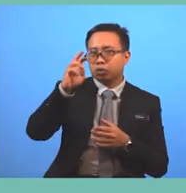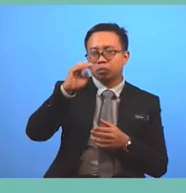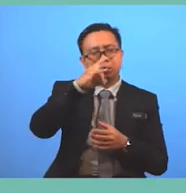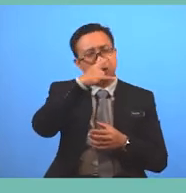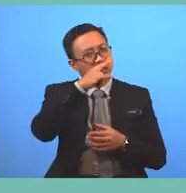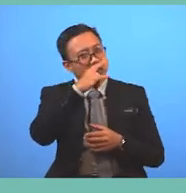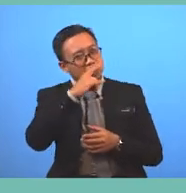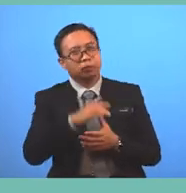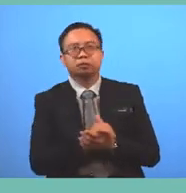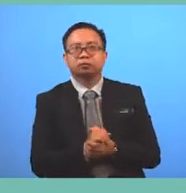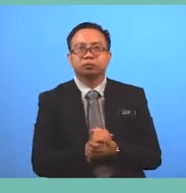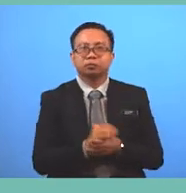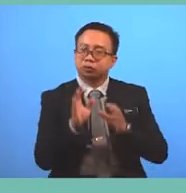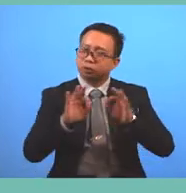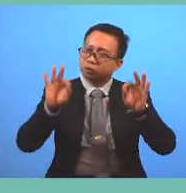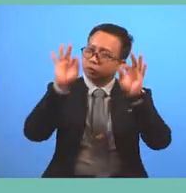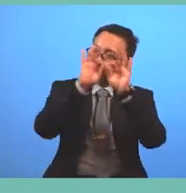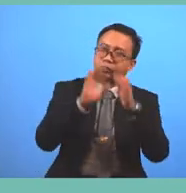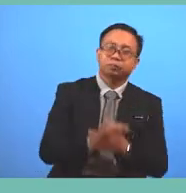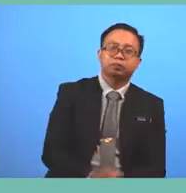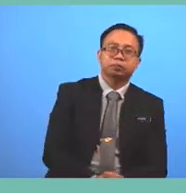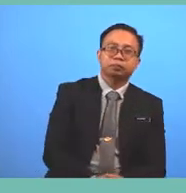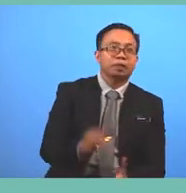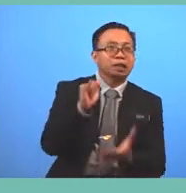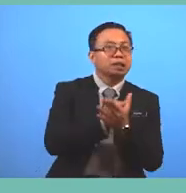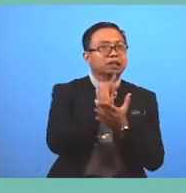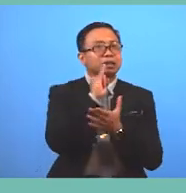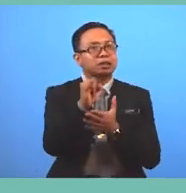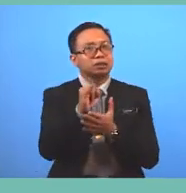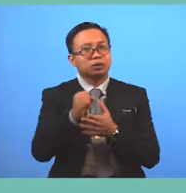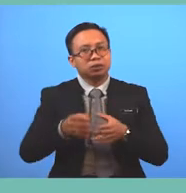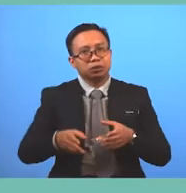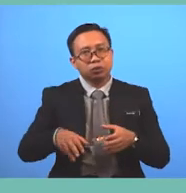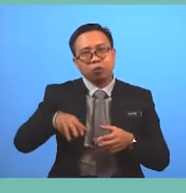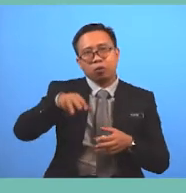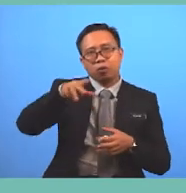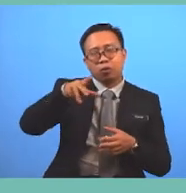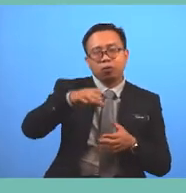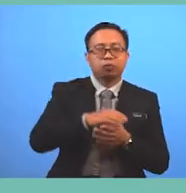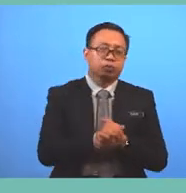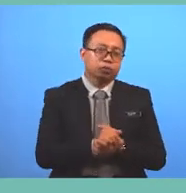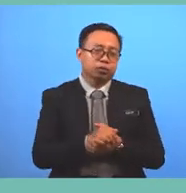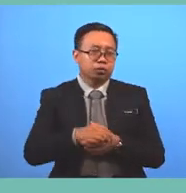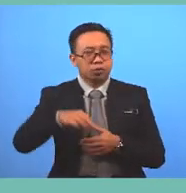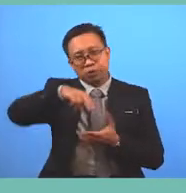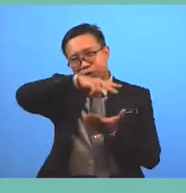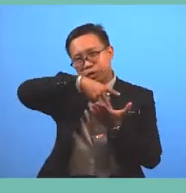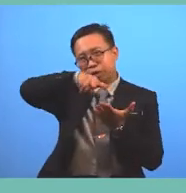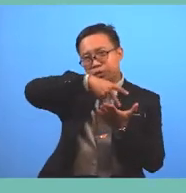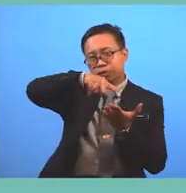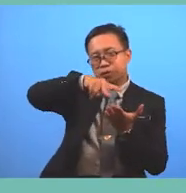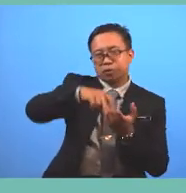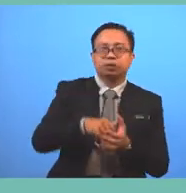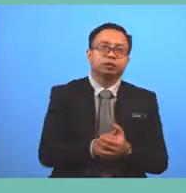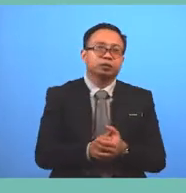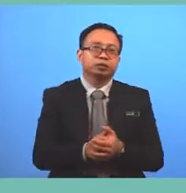film Starring This is a war This sci-fi Or dance An action